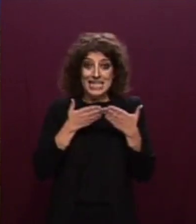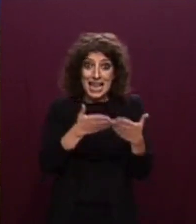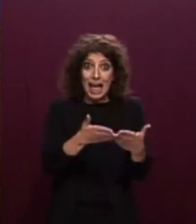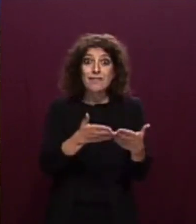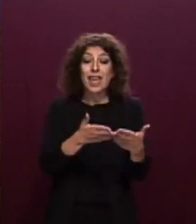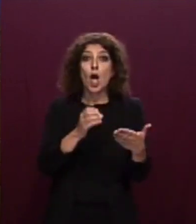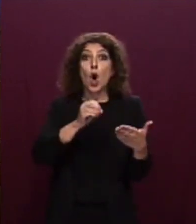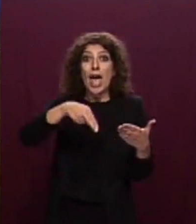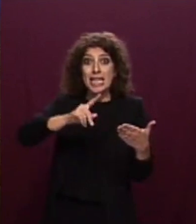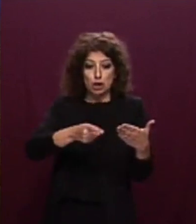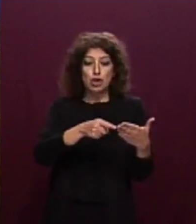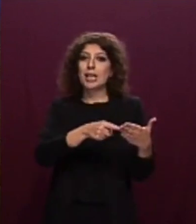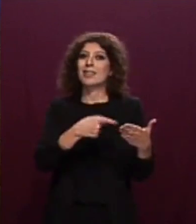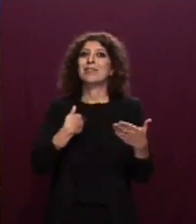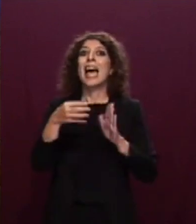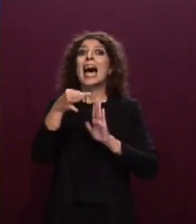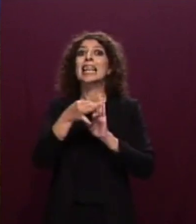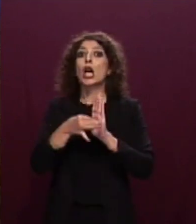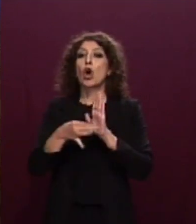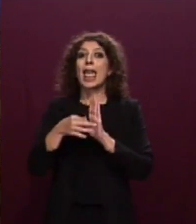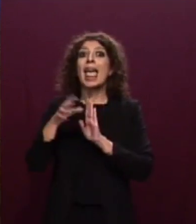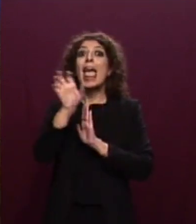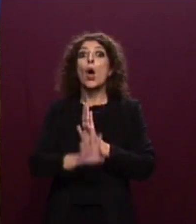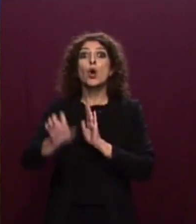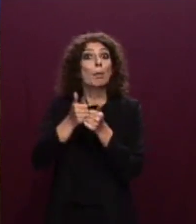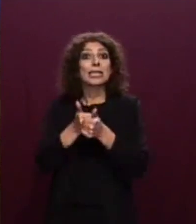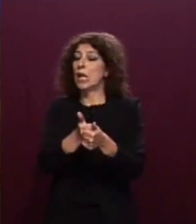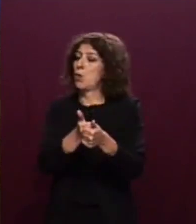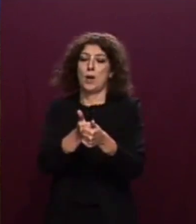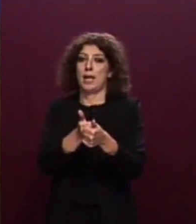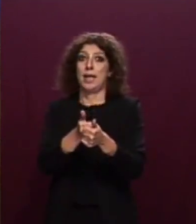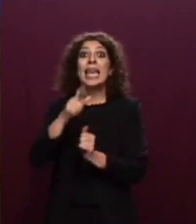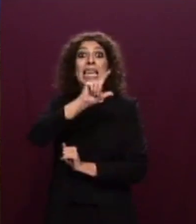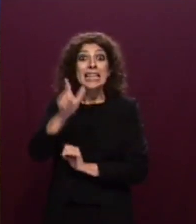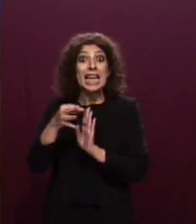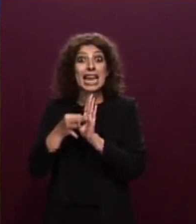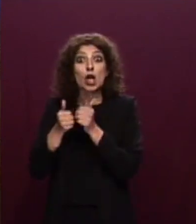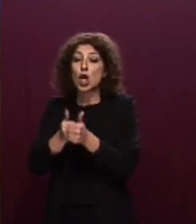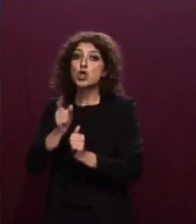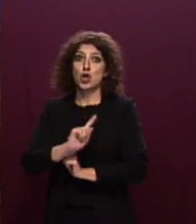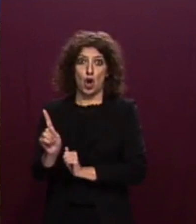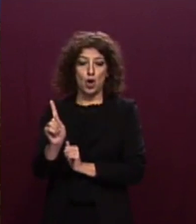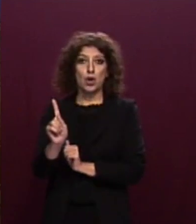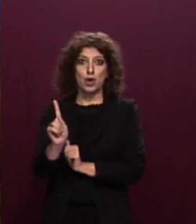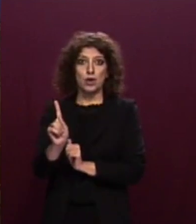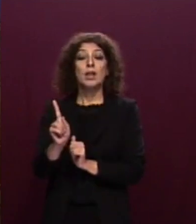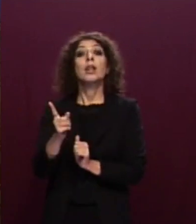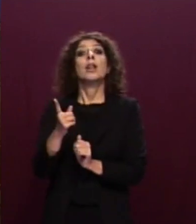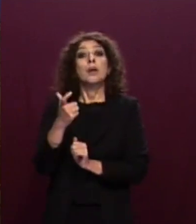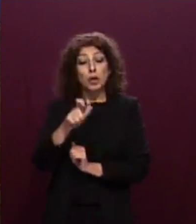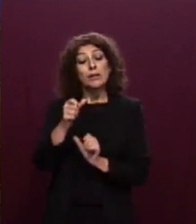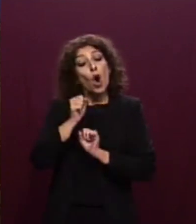lo spirito delle norme europee ed italiane in materia di sicurezza e controllo delle frontiere, di contrasto all